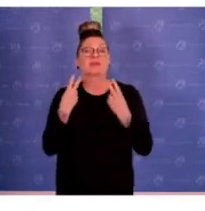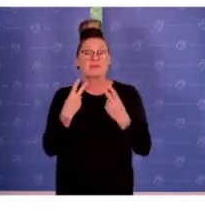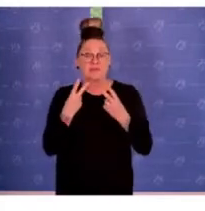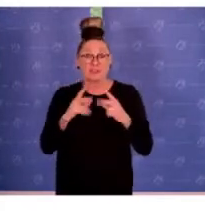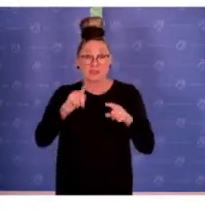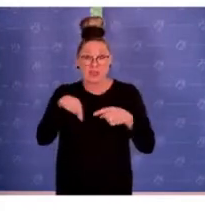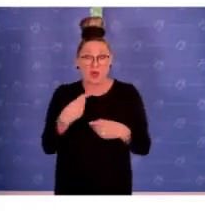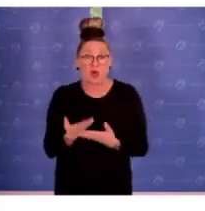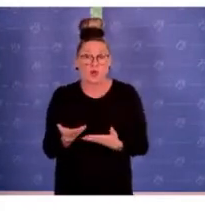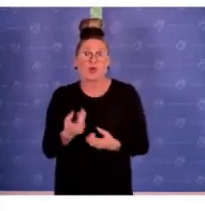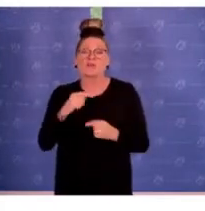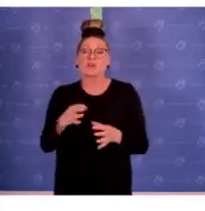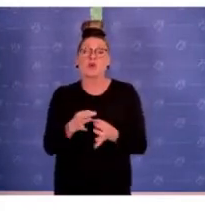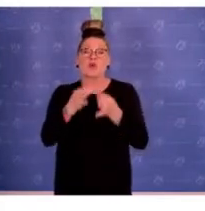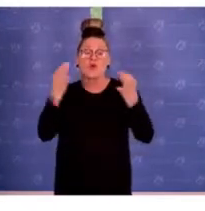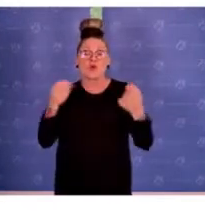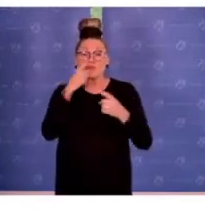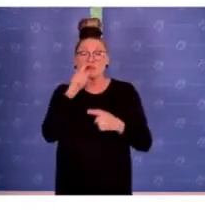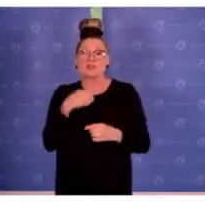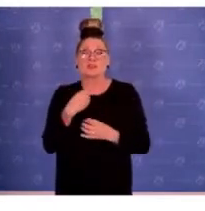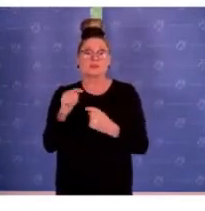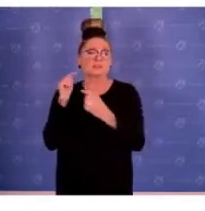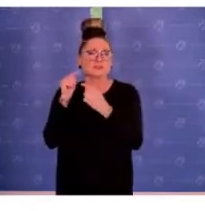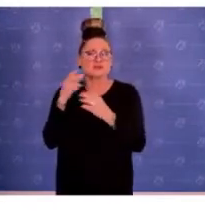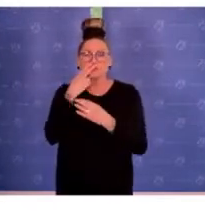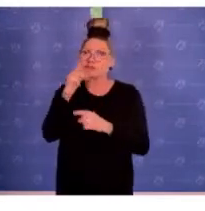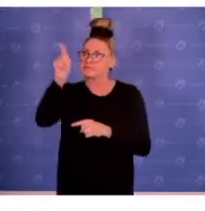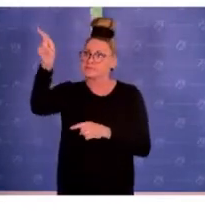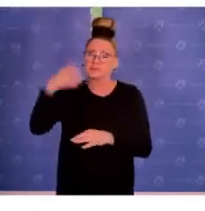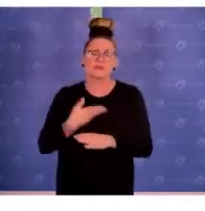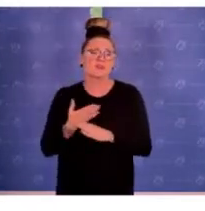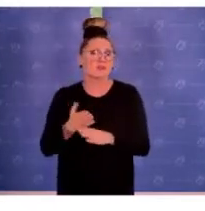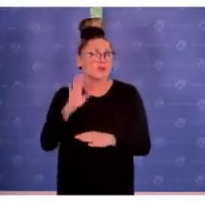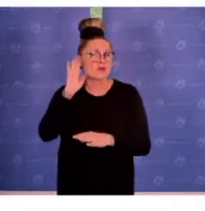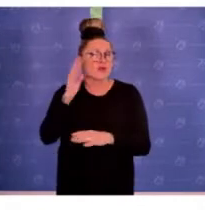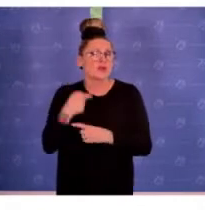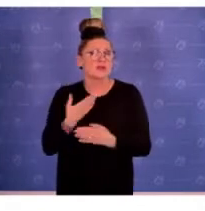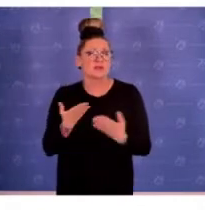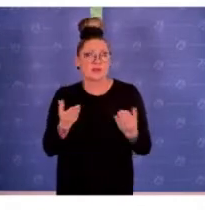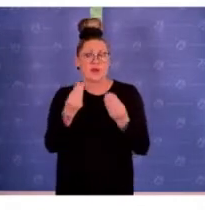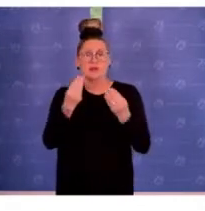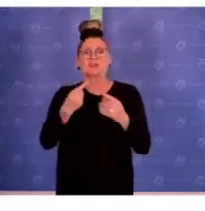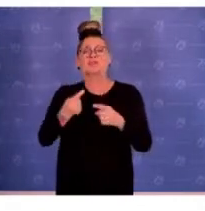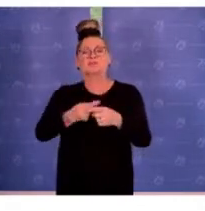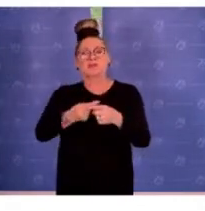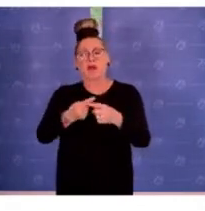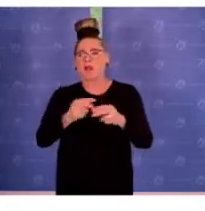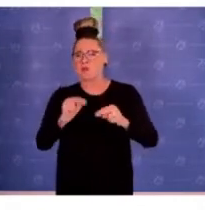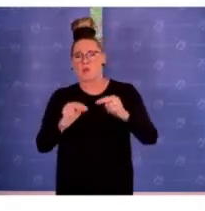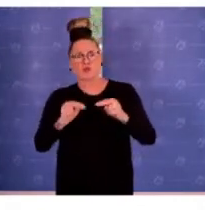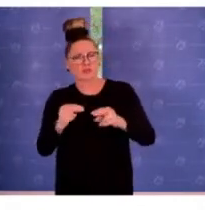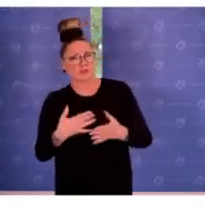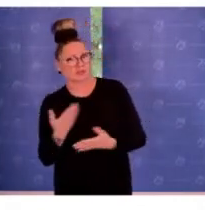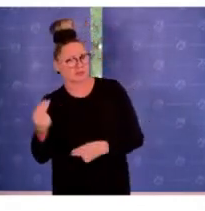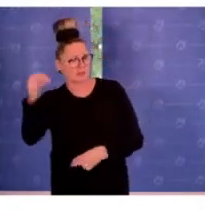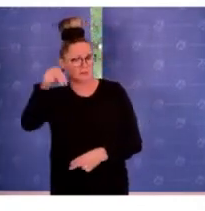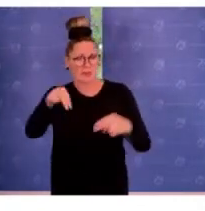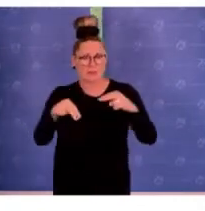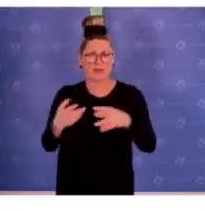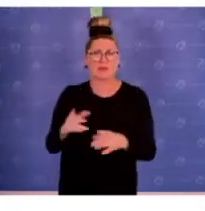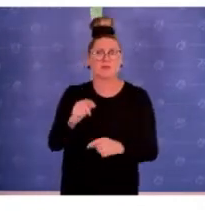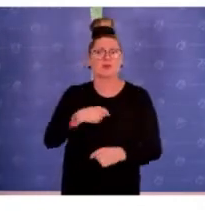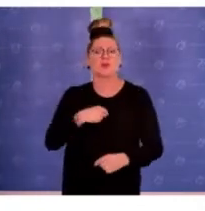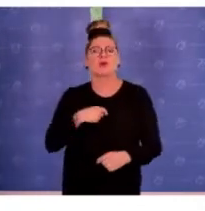auch, weil man in öffentlichen Debatten immer wieder das Phänomen vernimmt, zu sagen, naja, die Zahlen sind ja alle unterschiedlich. Also das, was die